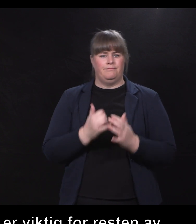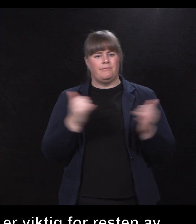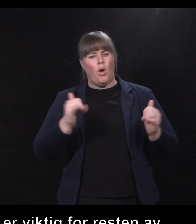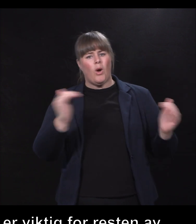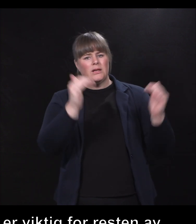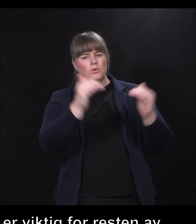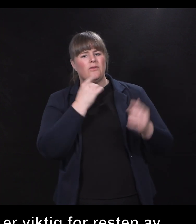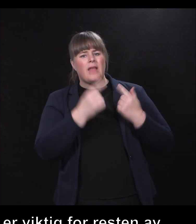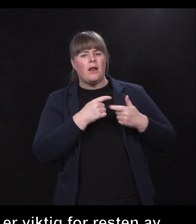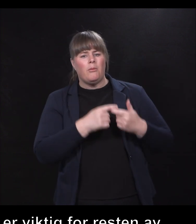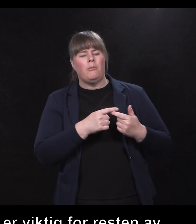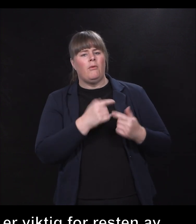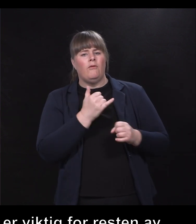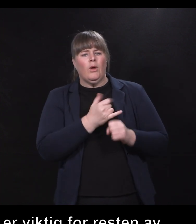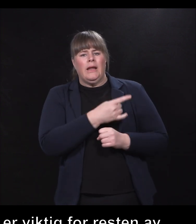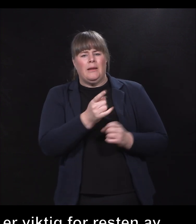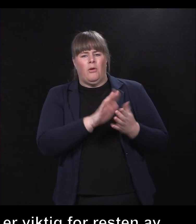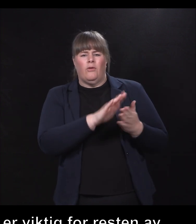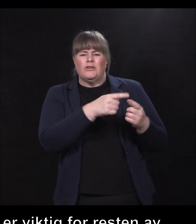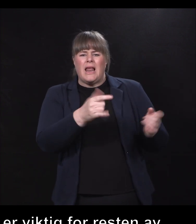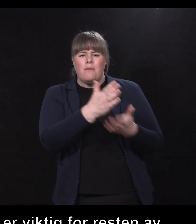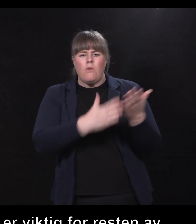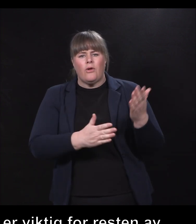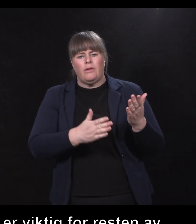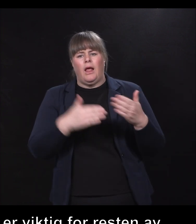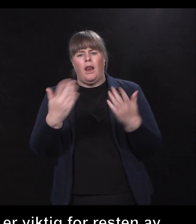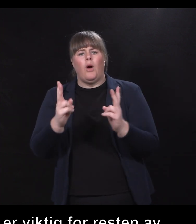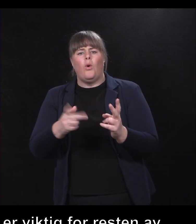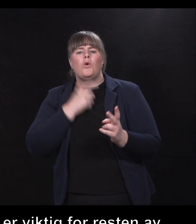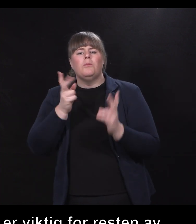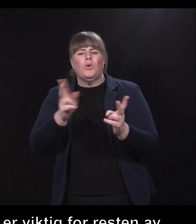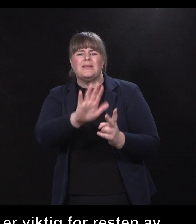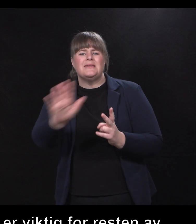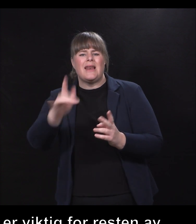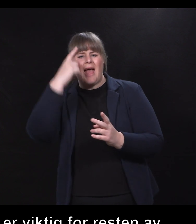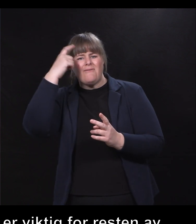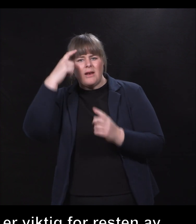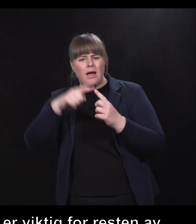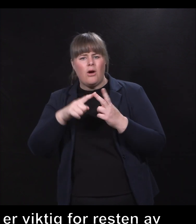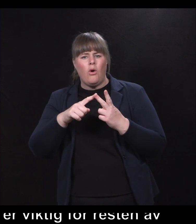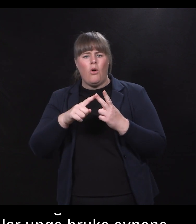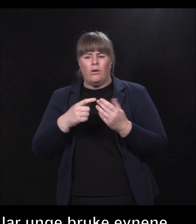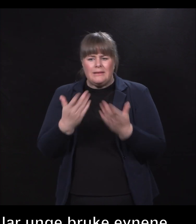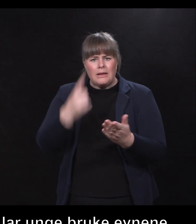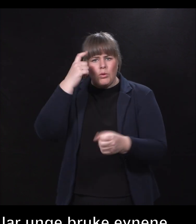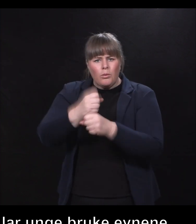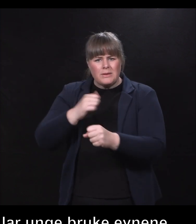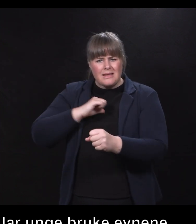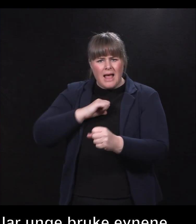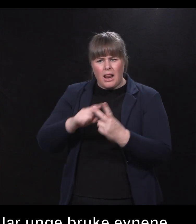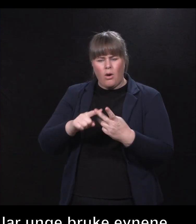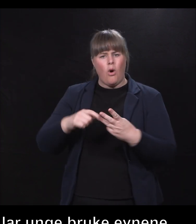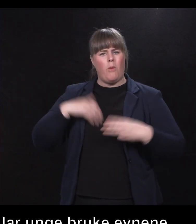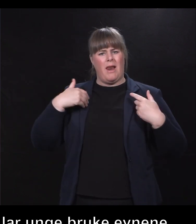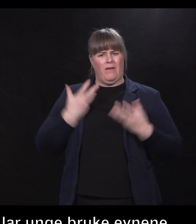ulik måte lar ungdom bruke emnene sine, og slik gir dem troen på seg selv og opplevelse av å være del av et